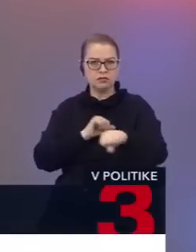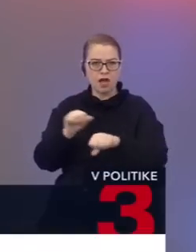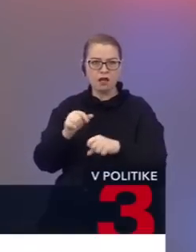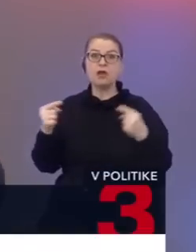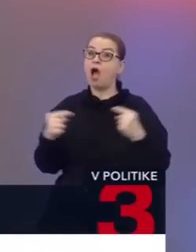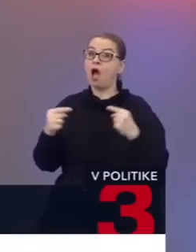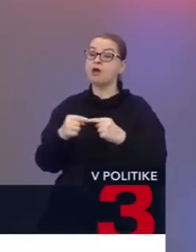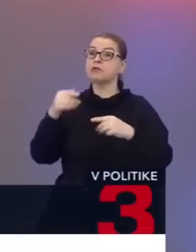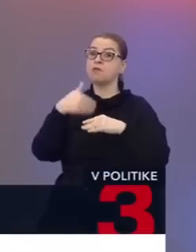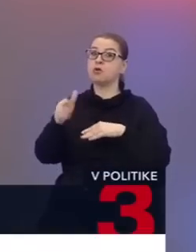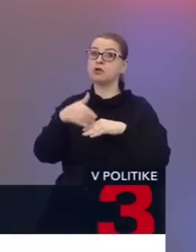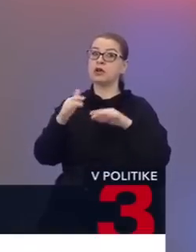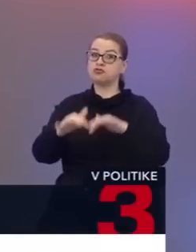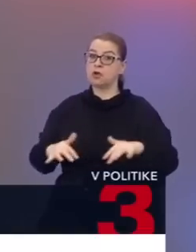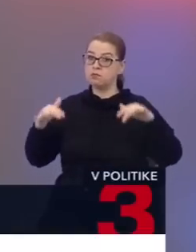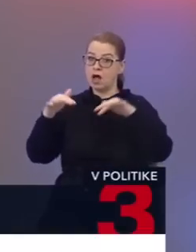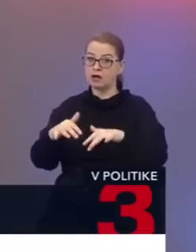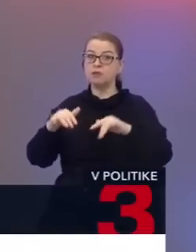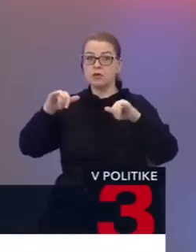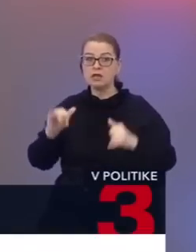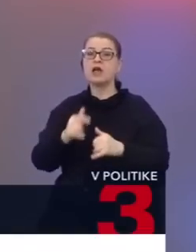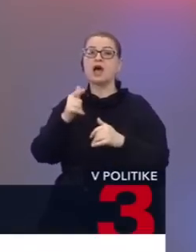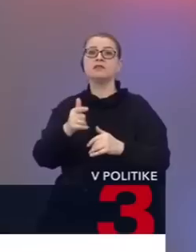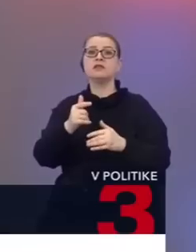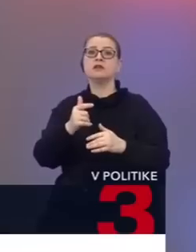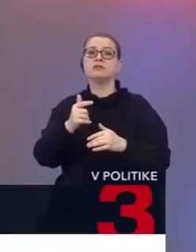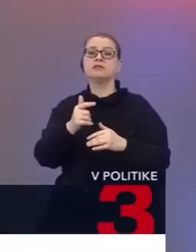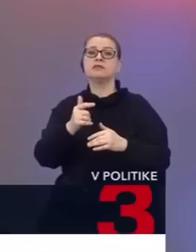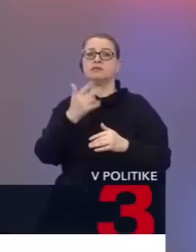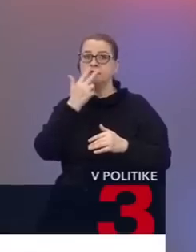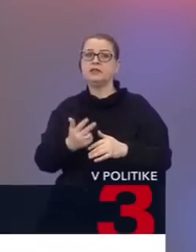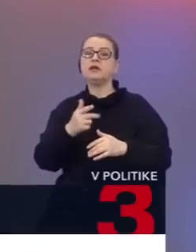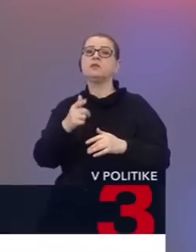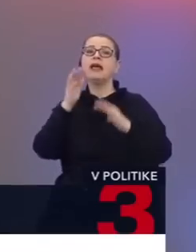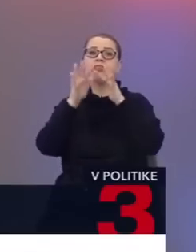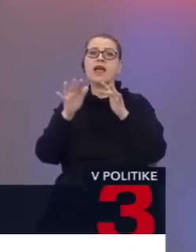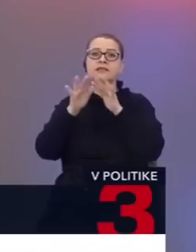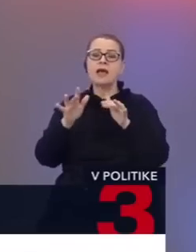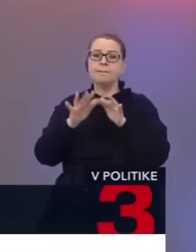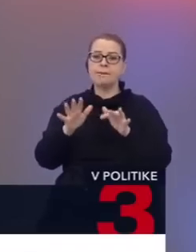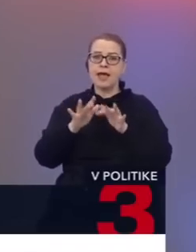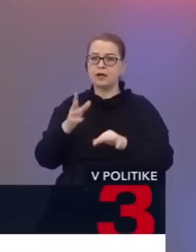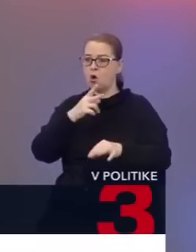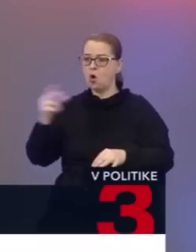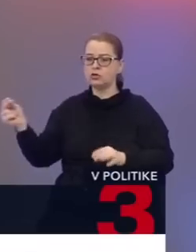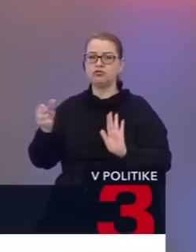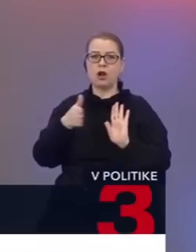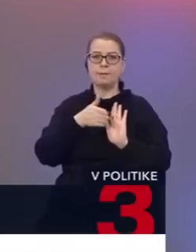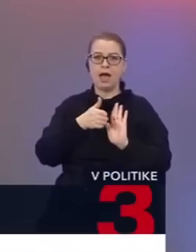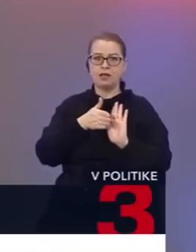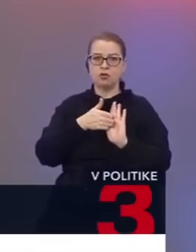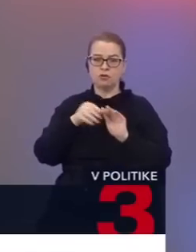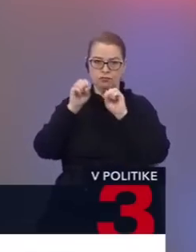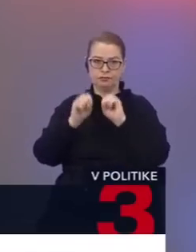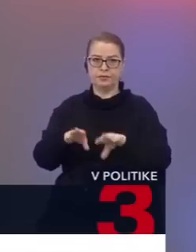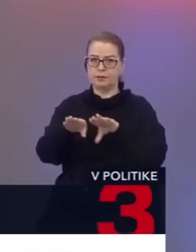parlamente a opäť sa to vrátilo alebo znásobilo tým, že v decembri odišiel Igor Matovič z postu